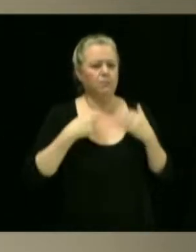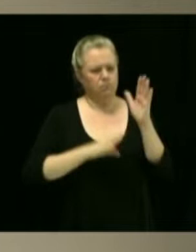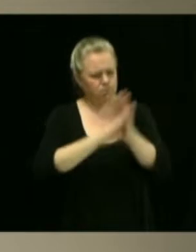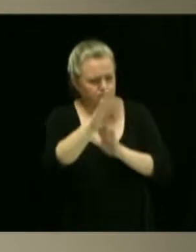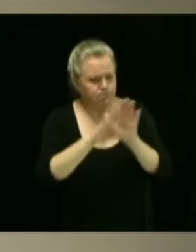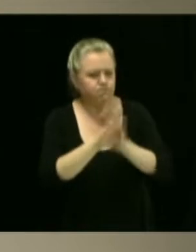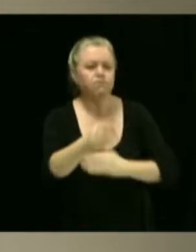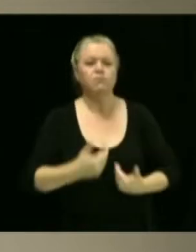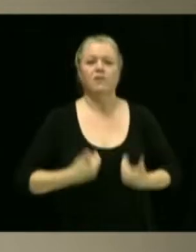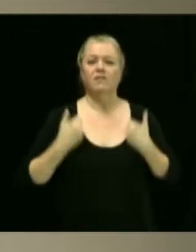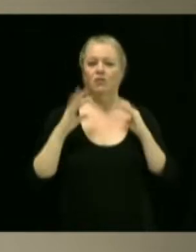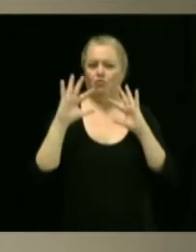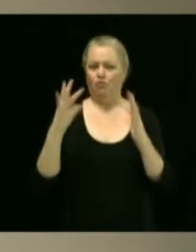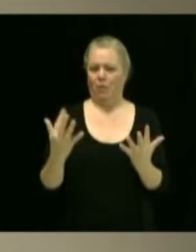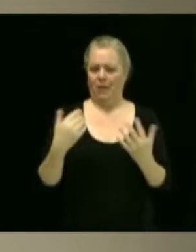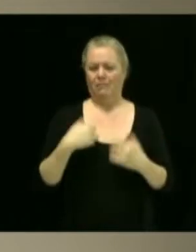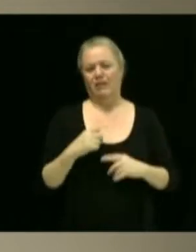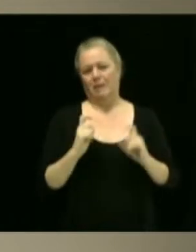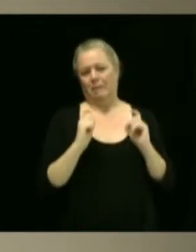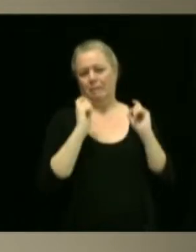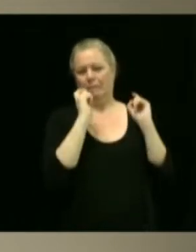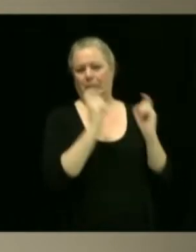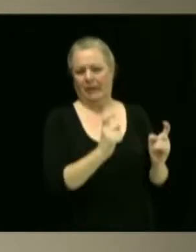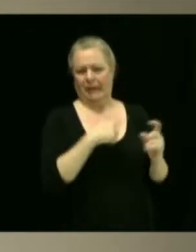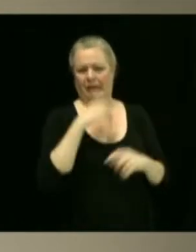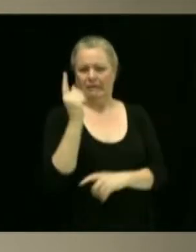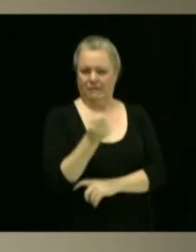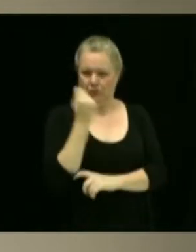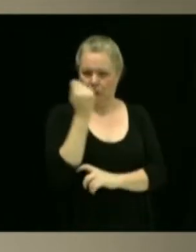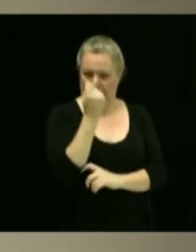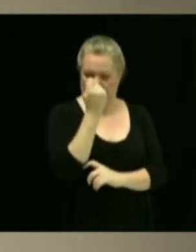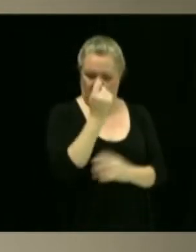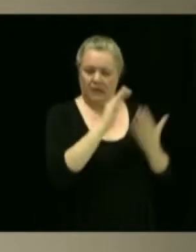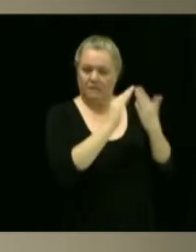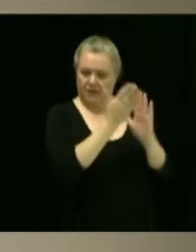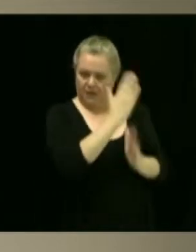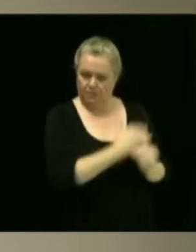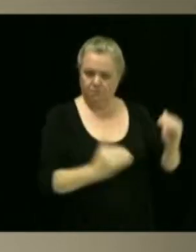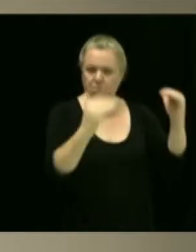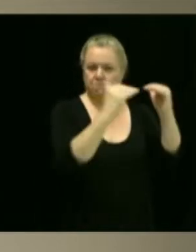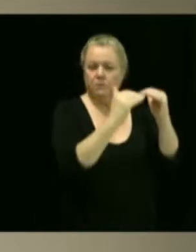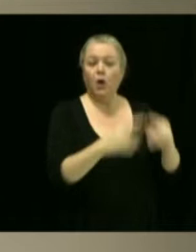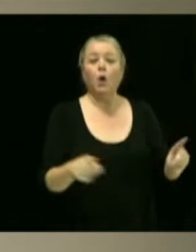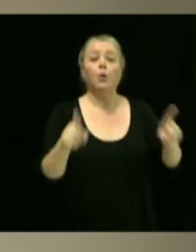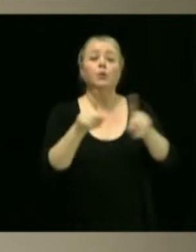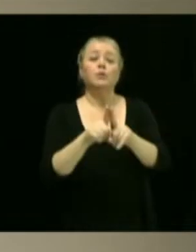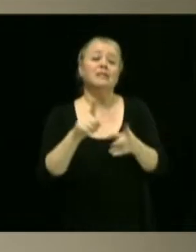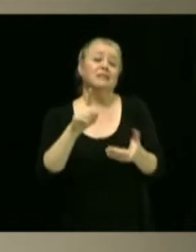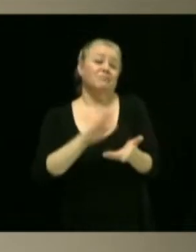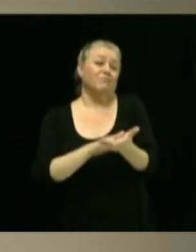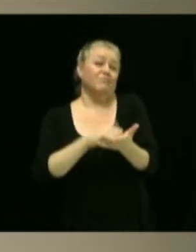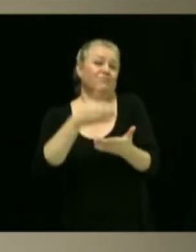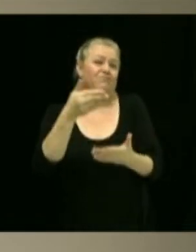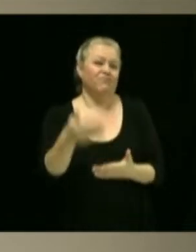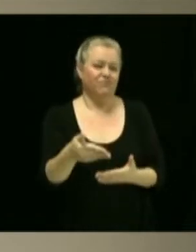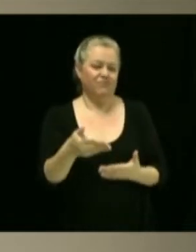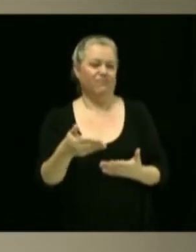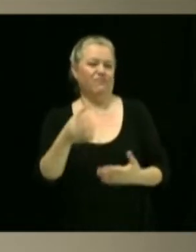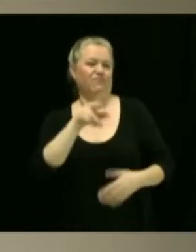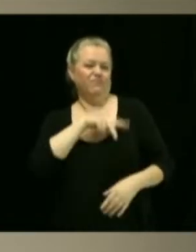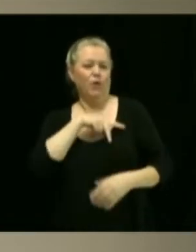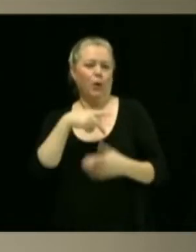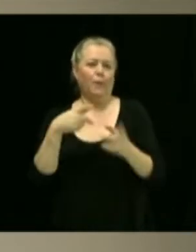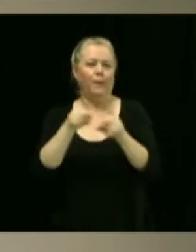inclusive et une mention ambassadeur seront remis ce soir. J'invite pour l'occasion la conseillère Mme Chantal Moreau et le